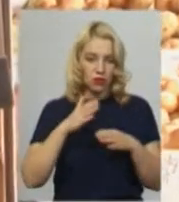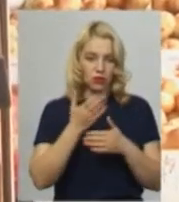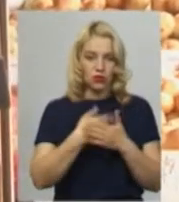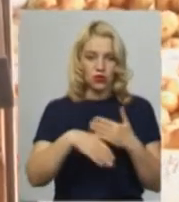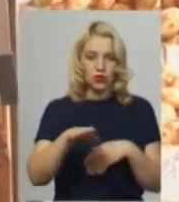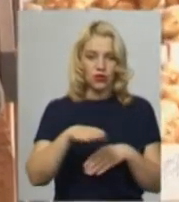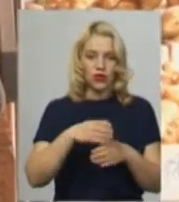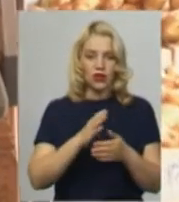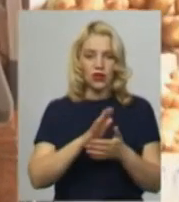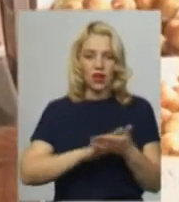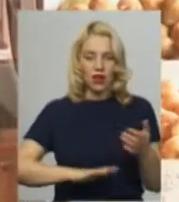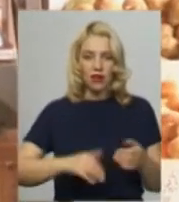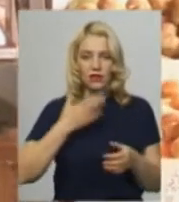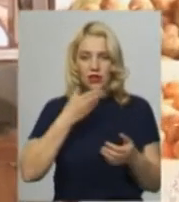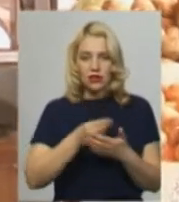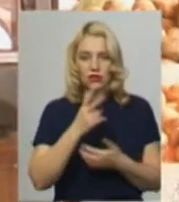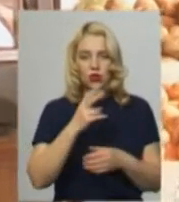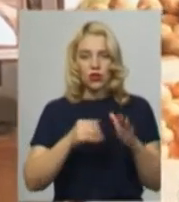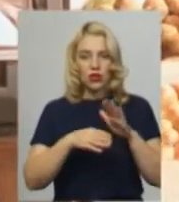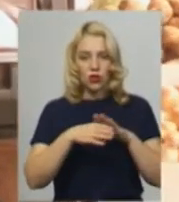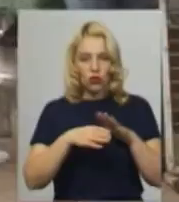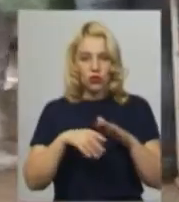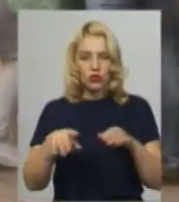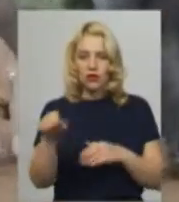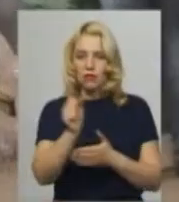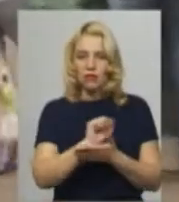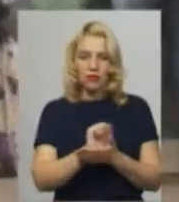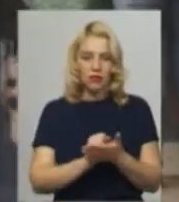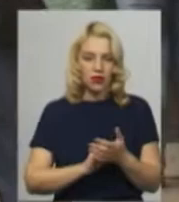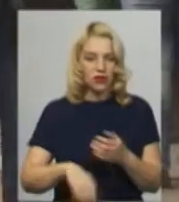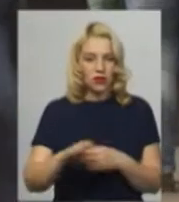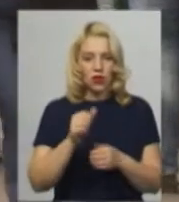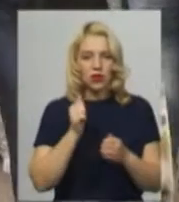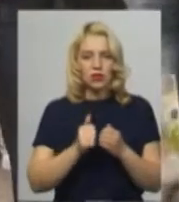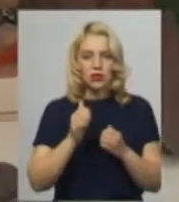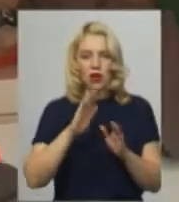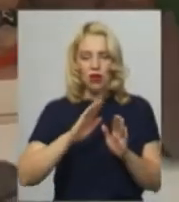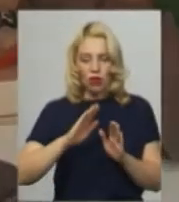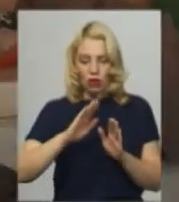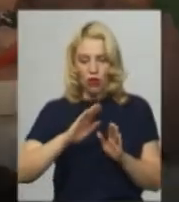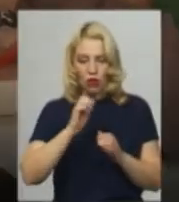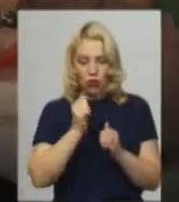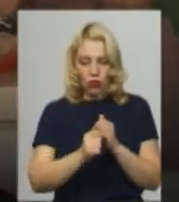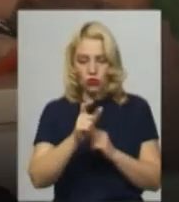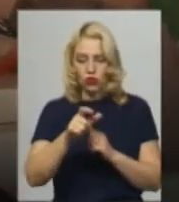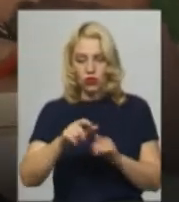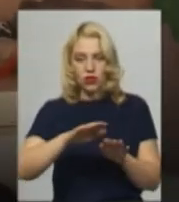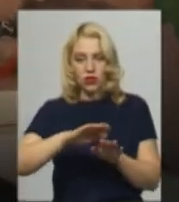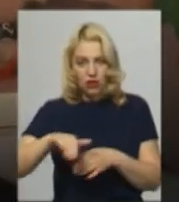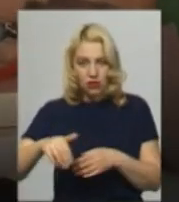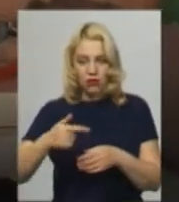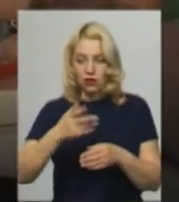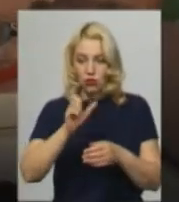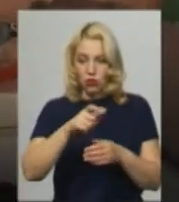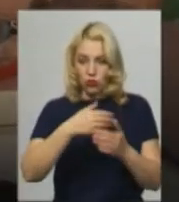Та додає, у себе в кіоску має всі засоби захисту і після кожного покупця дезінфікує поверхні. Пірчатки маємо,